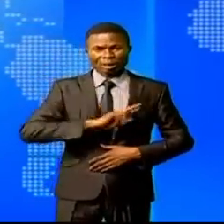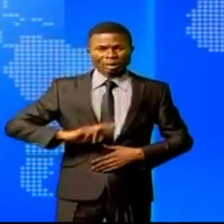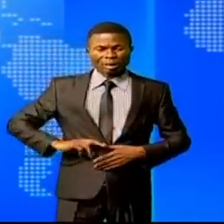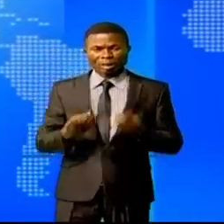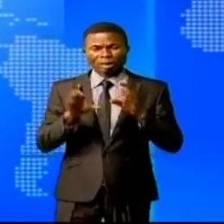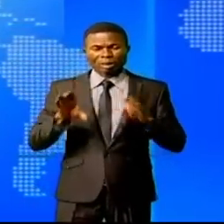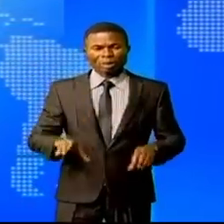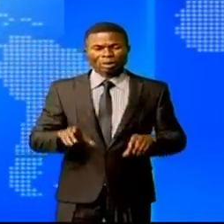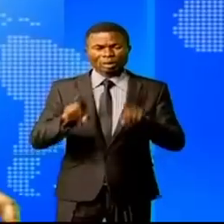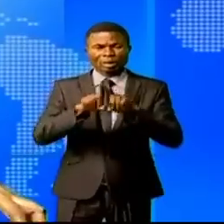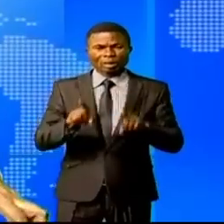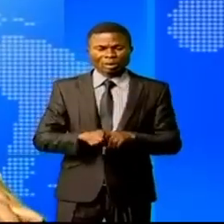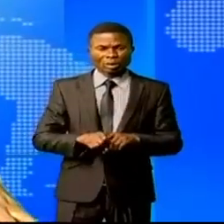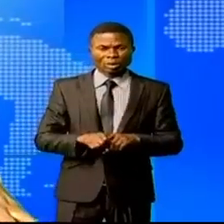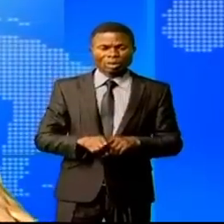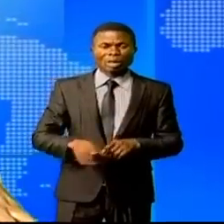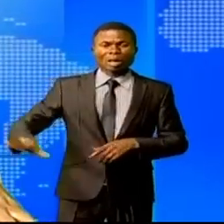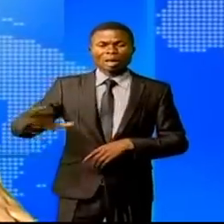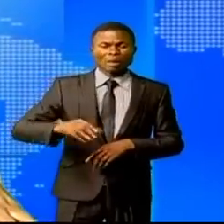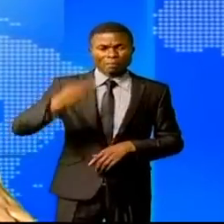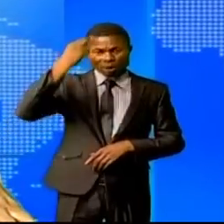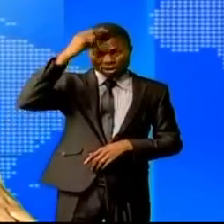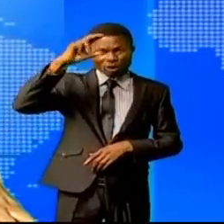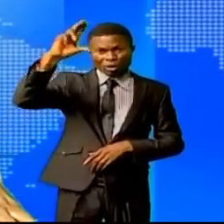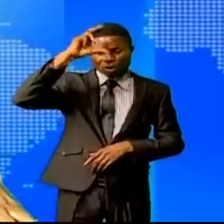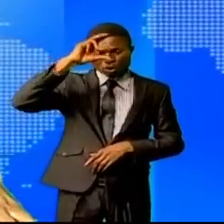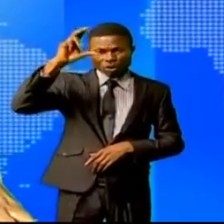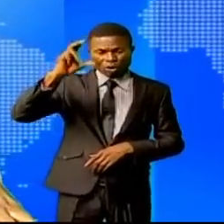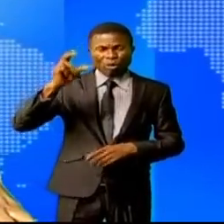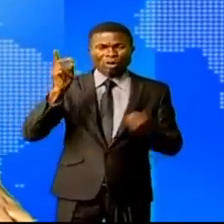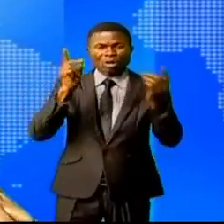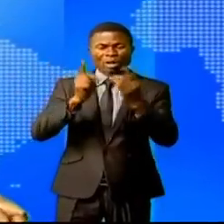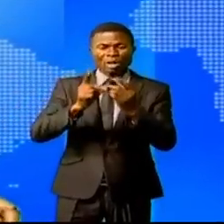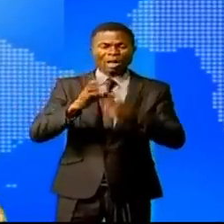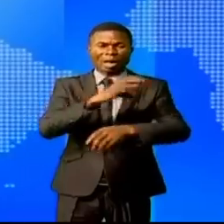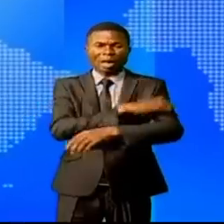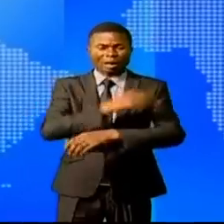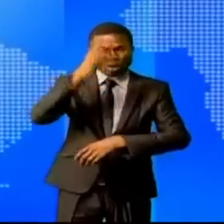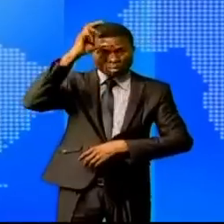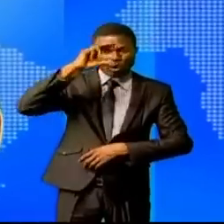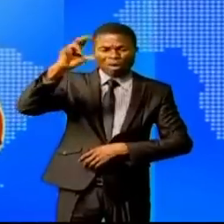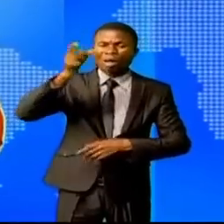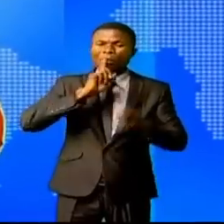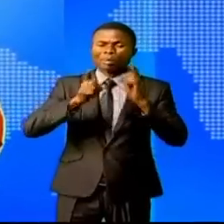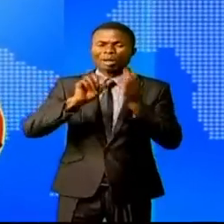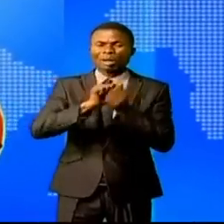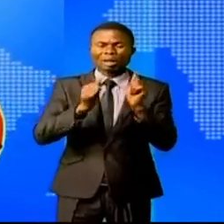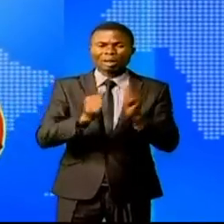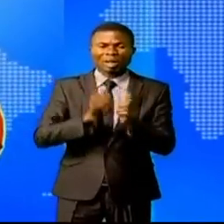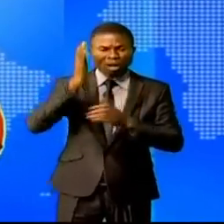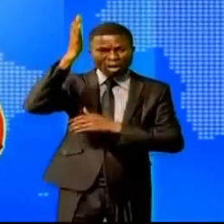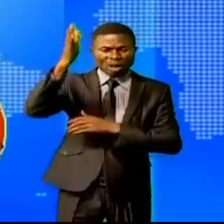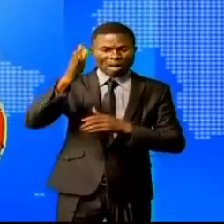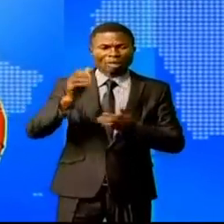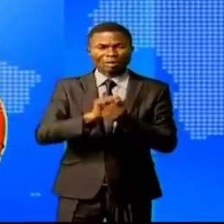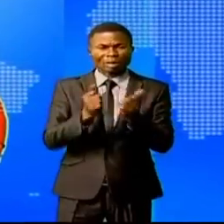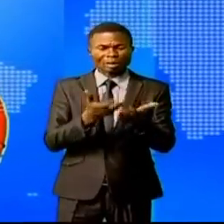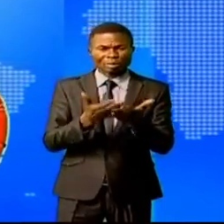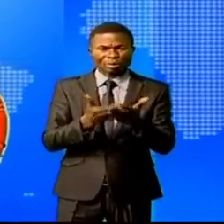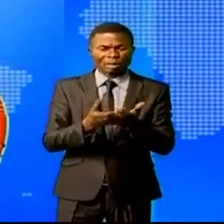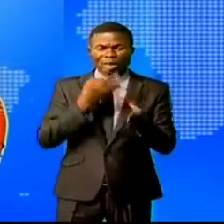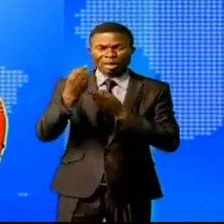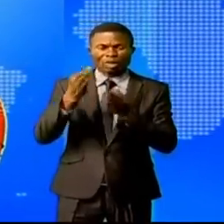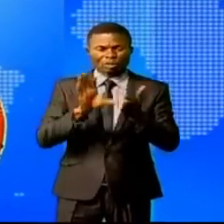Congo et ceux de la Côte d'Ivoire se sont retrouvés à Abidjan justement pour discuter sur l'avenir de ce secteur. Détail,